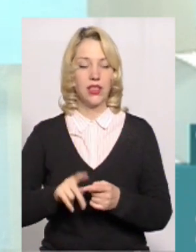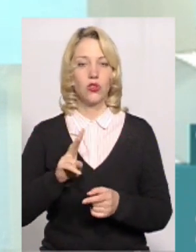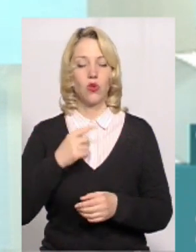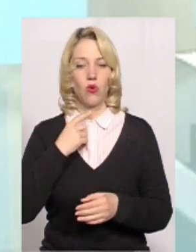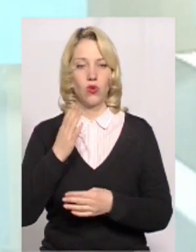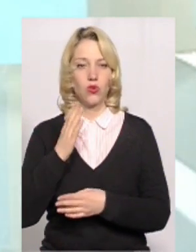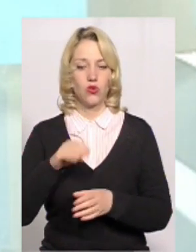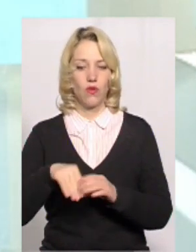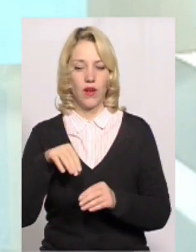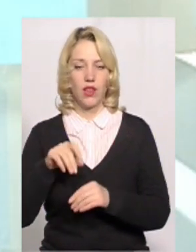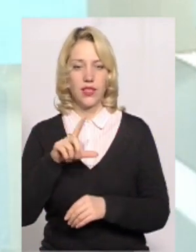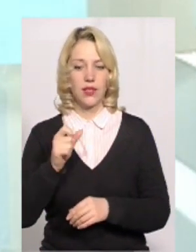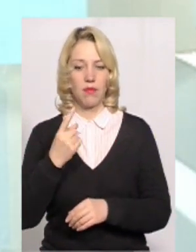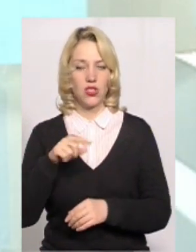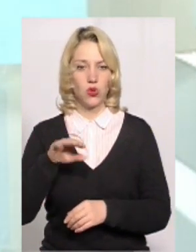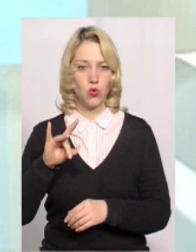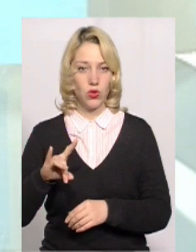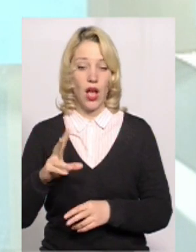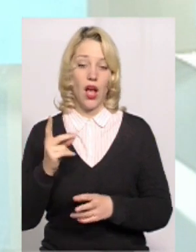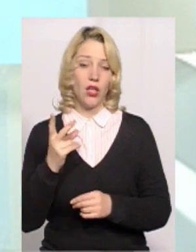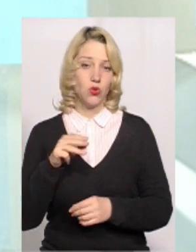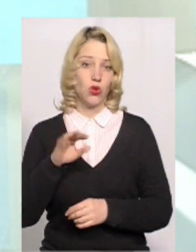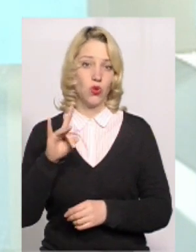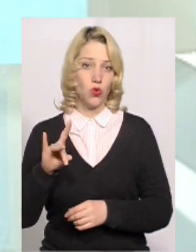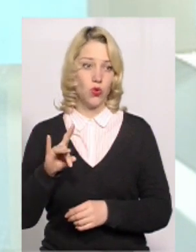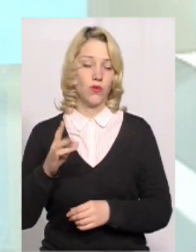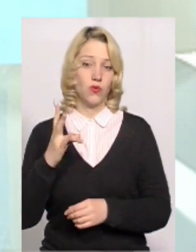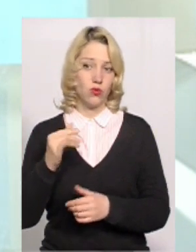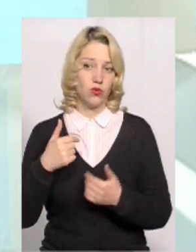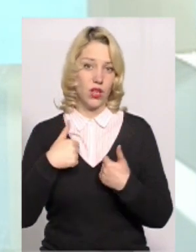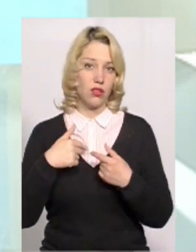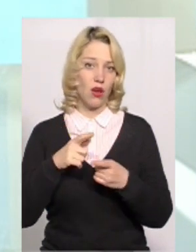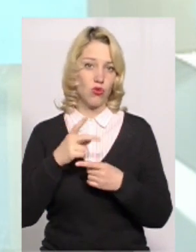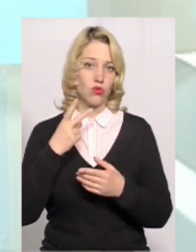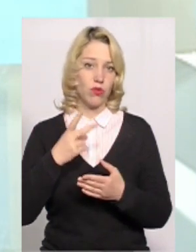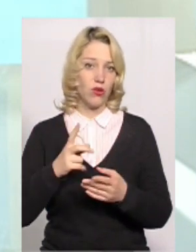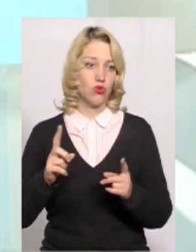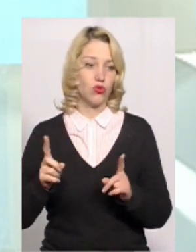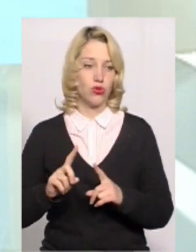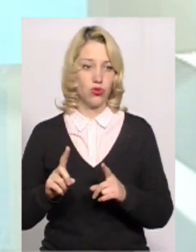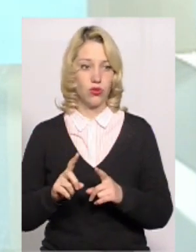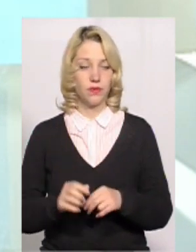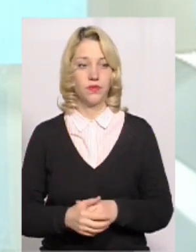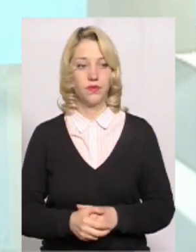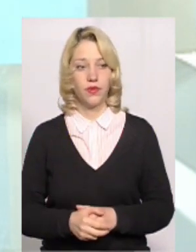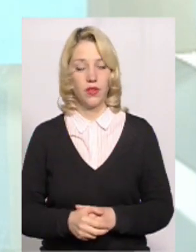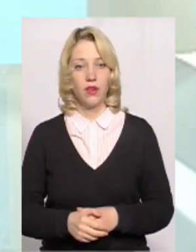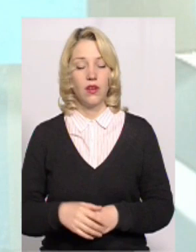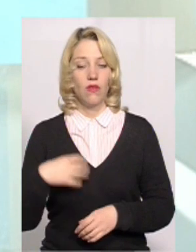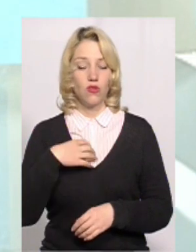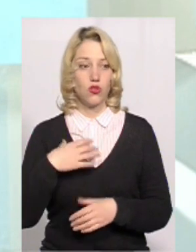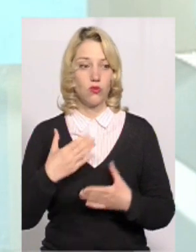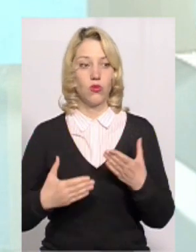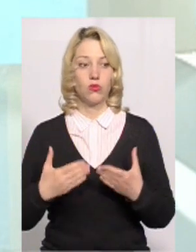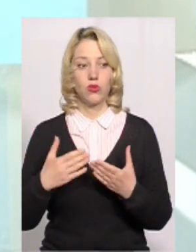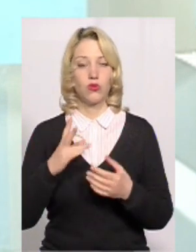ті, що голосували за них в першому турі. Ну, а в другому турі я також бачу, що, в основному,